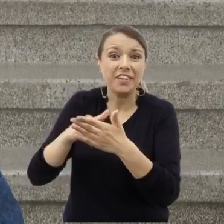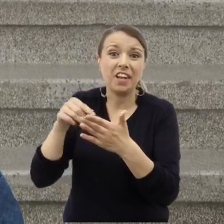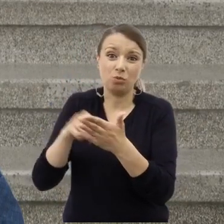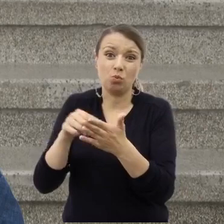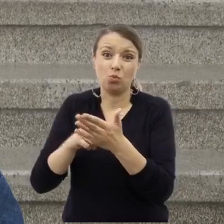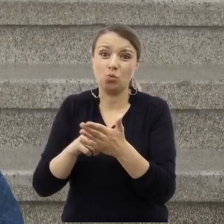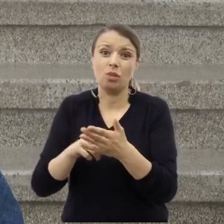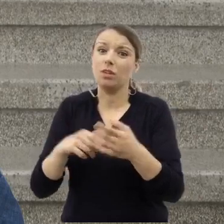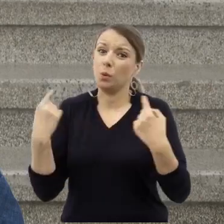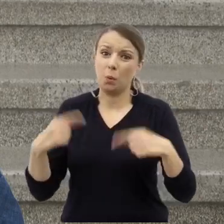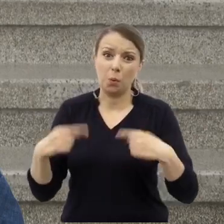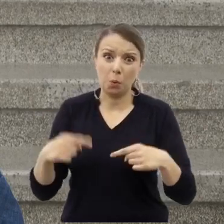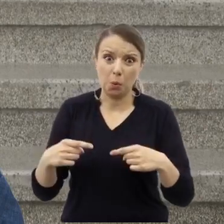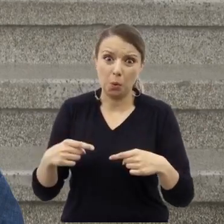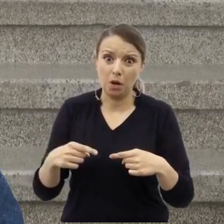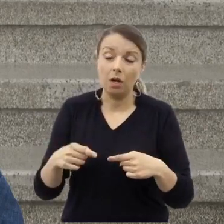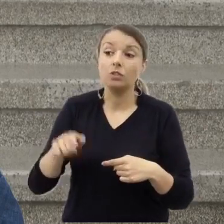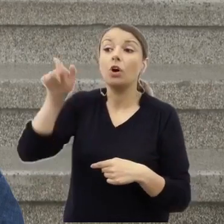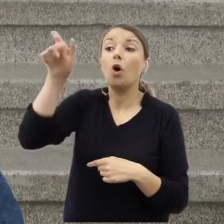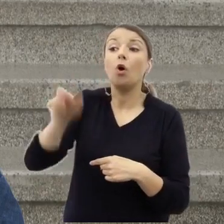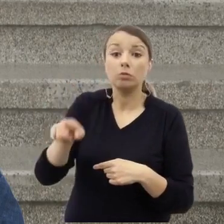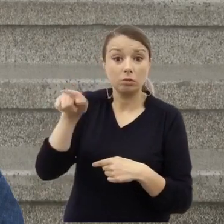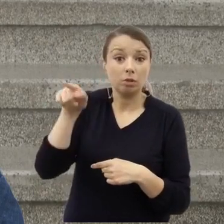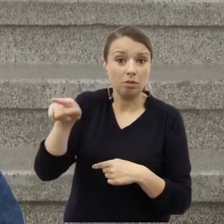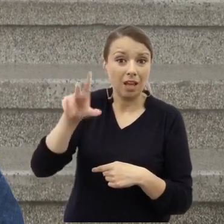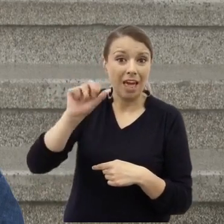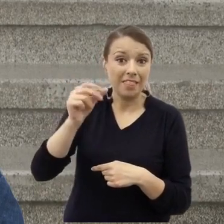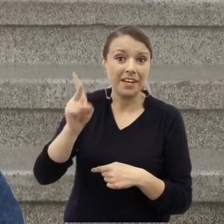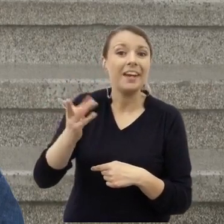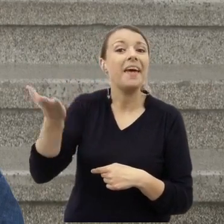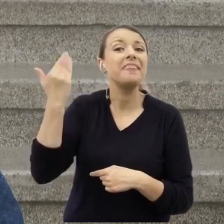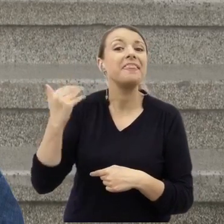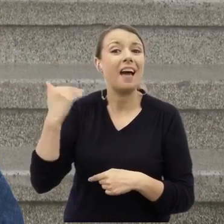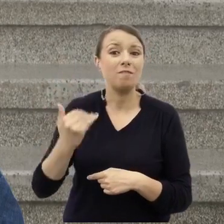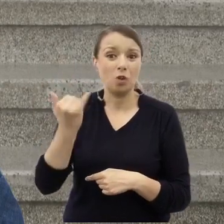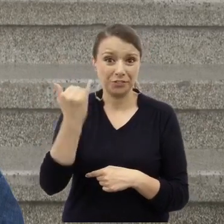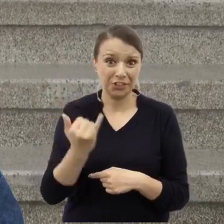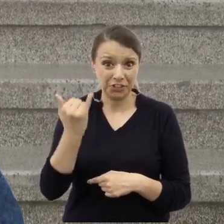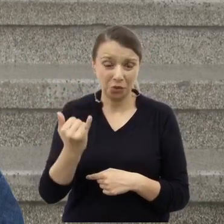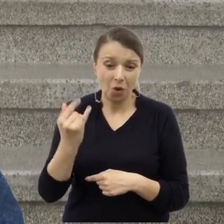człowiek, będący wtedy dzieckiem, ale jednak ponosi.